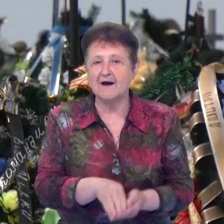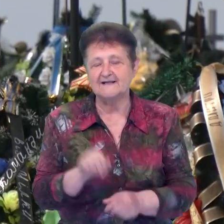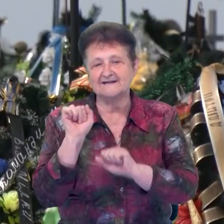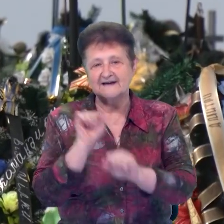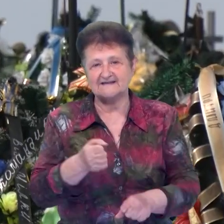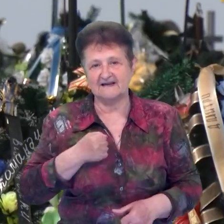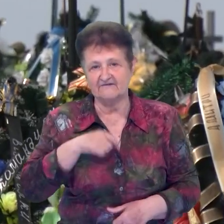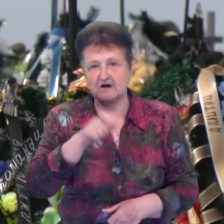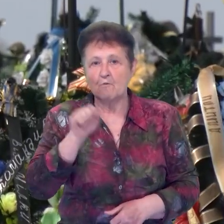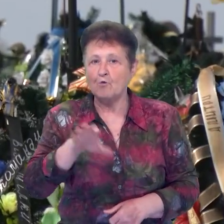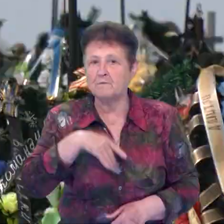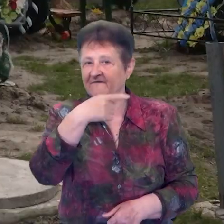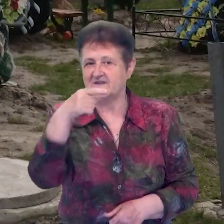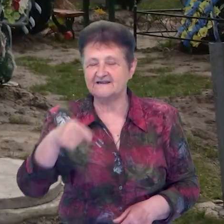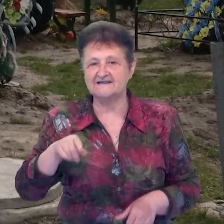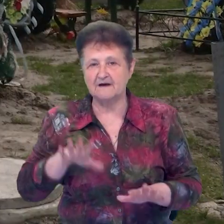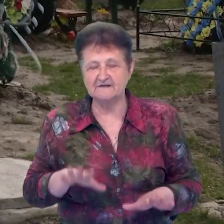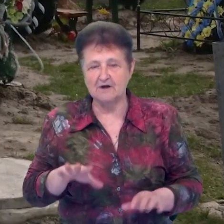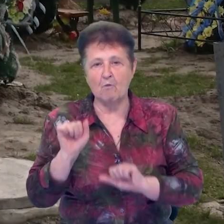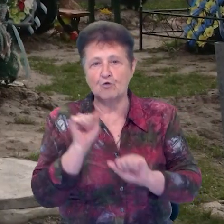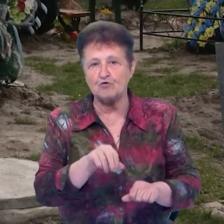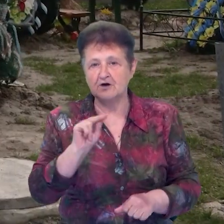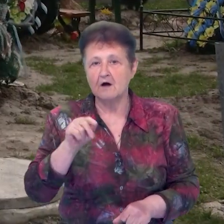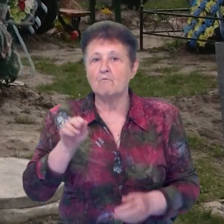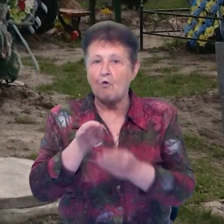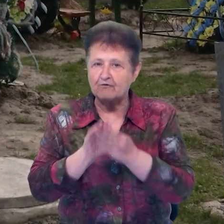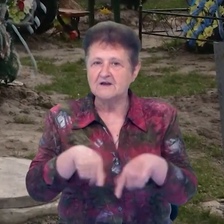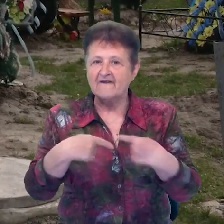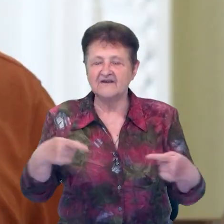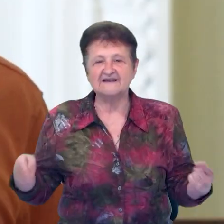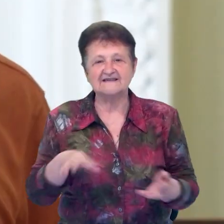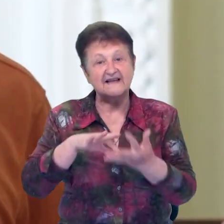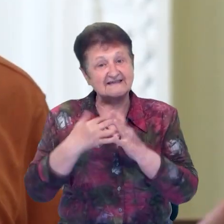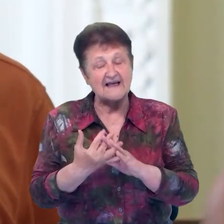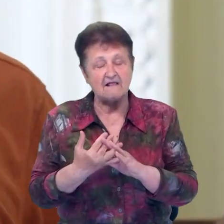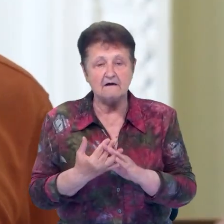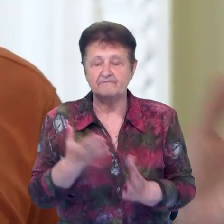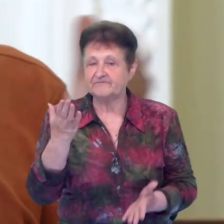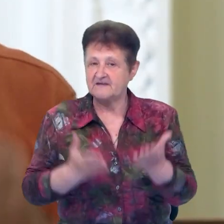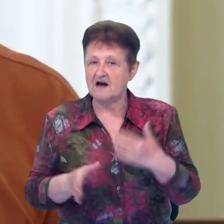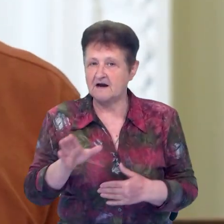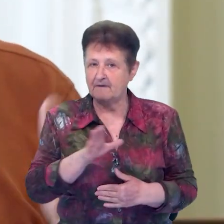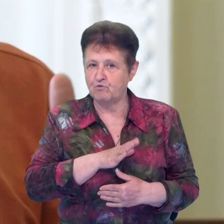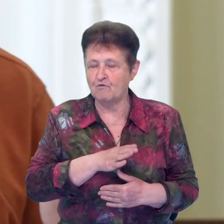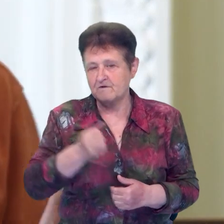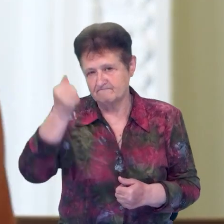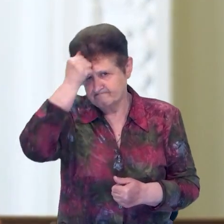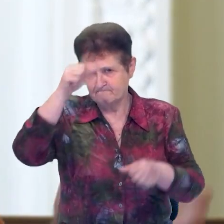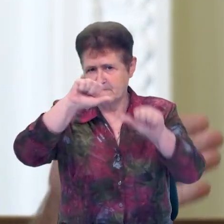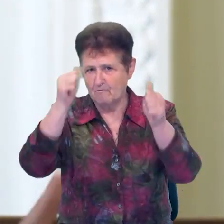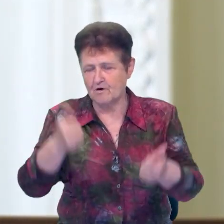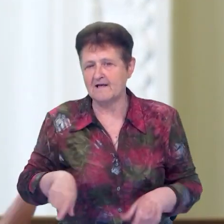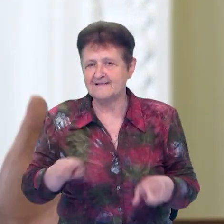захисників можуть бути у різних місцях. Оборонці Чернігова поховані навіть у різних селах. Якби був меморіал, значить, отакі